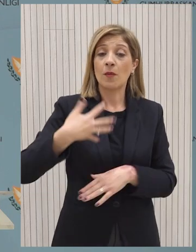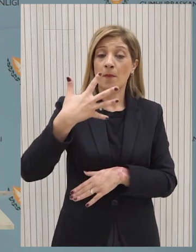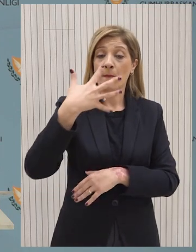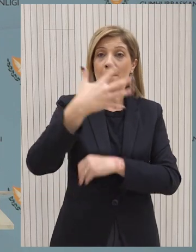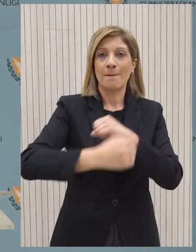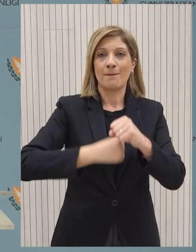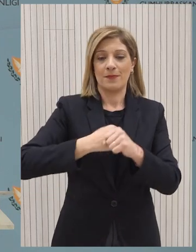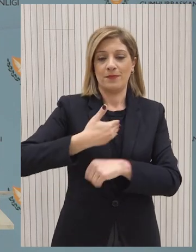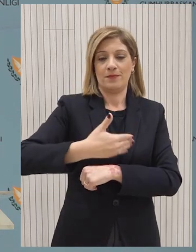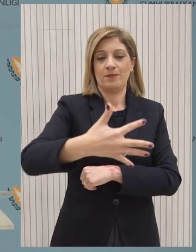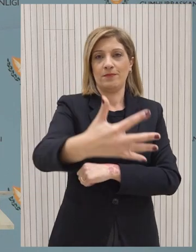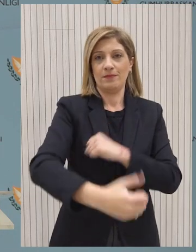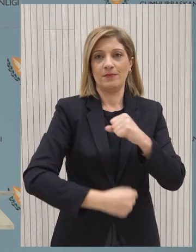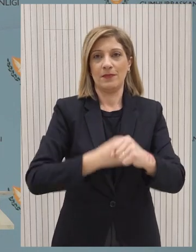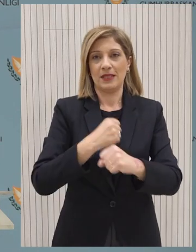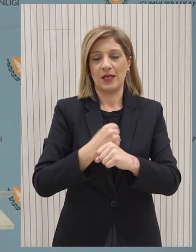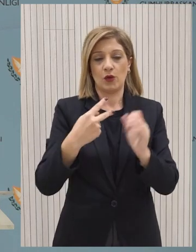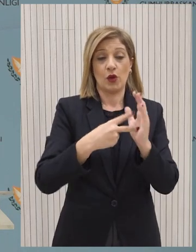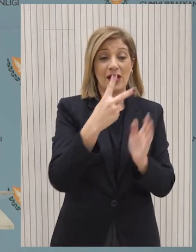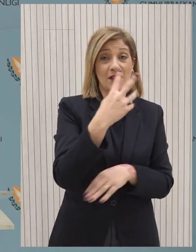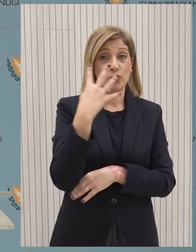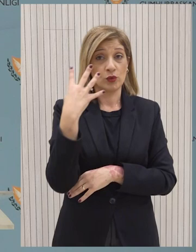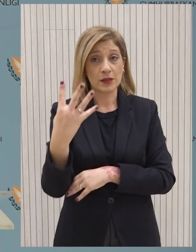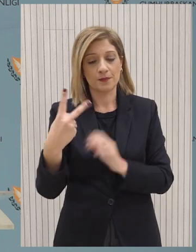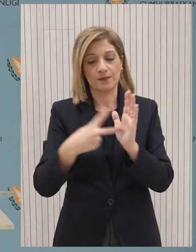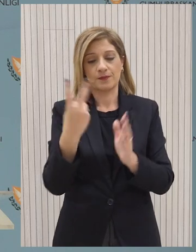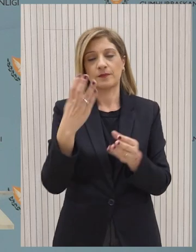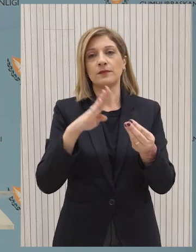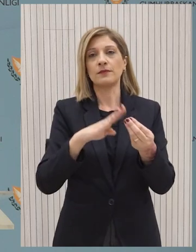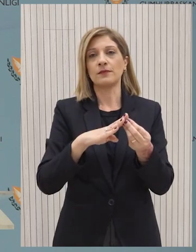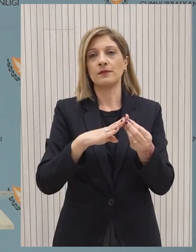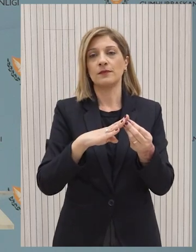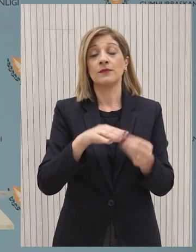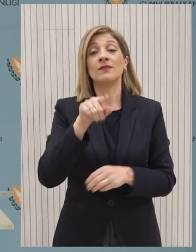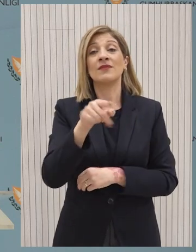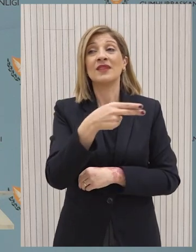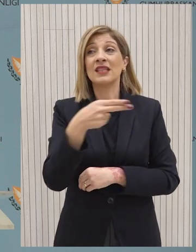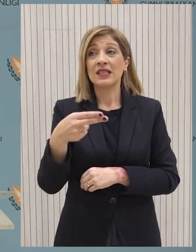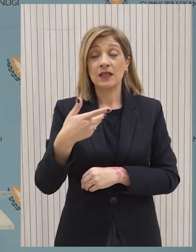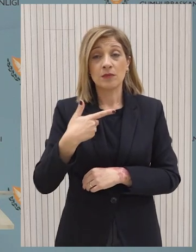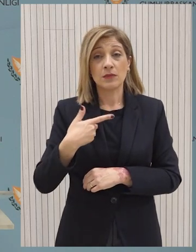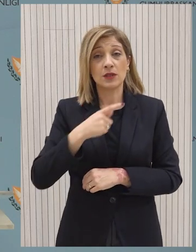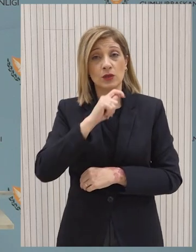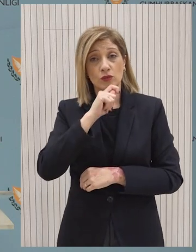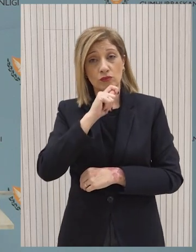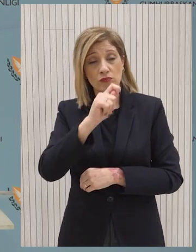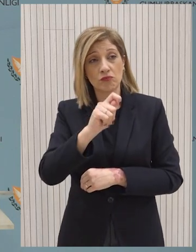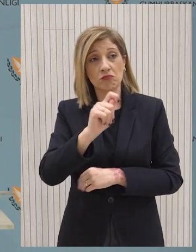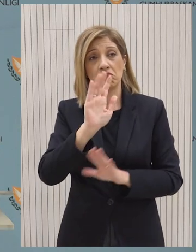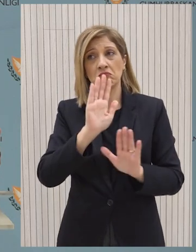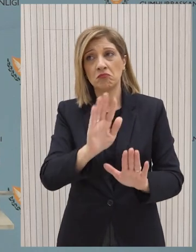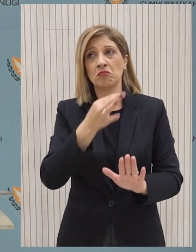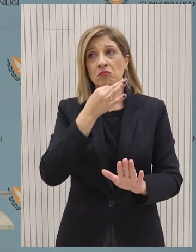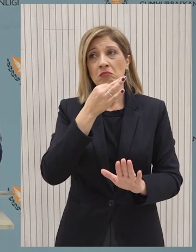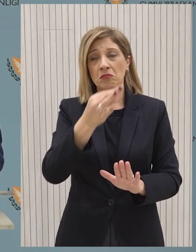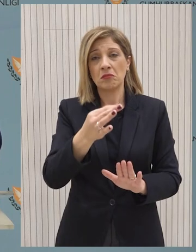πενταετία, από το 2024 μέχρι το 2029. Όσον αφορά το ζήτημα, αυτό το οποίο έχουμε πει εμείς, ιδιαίτερα αν μου επιτρέπει να σας πω για